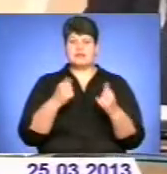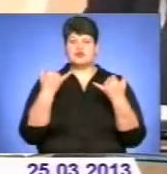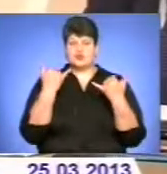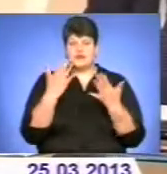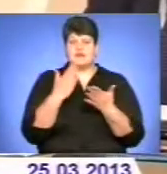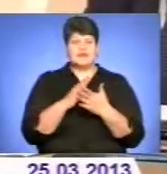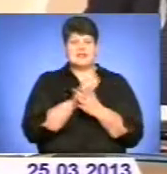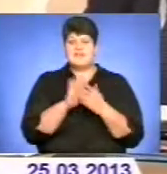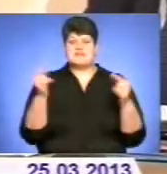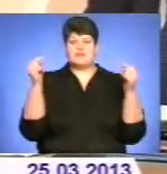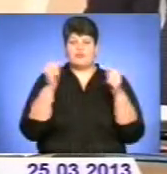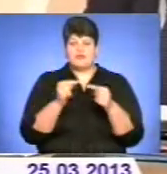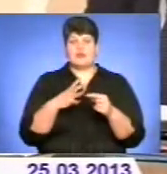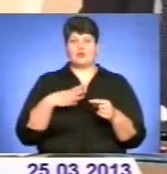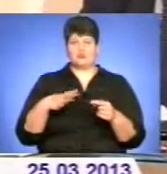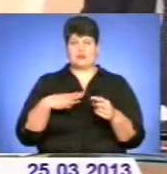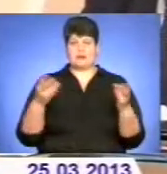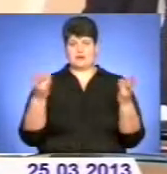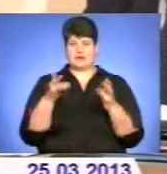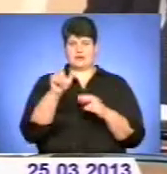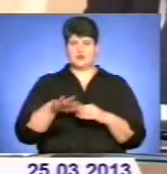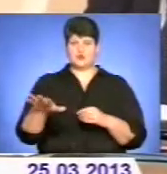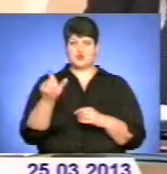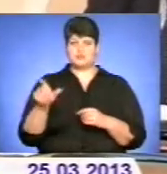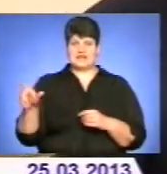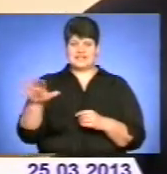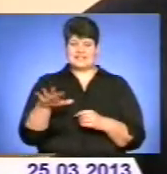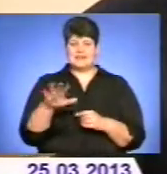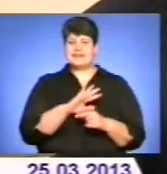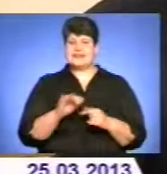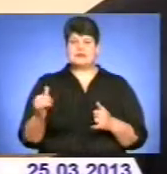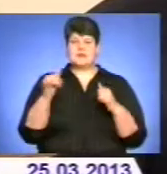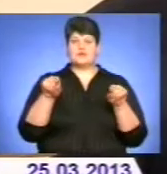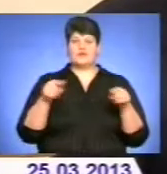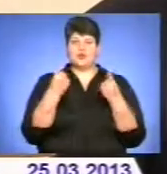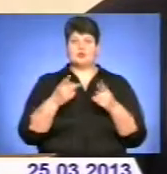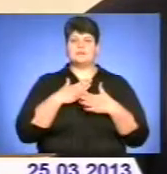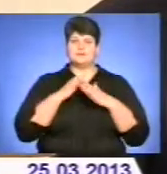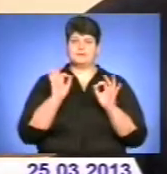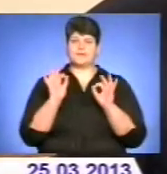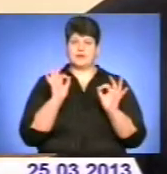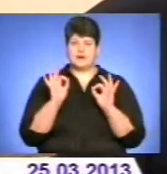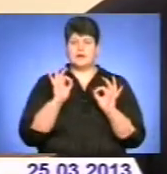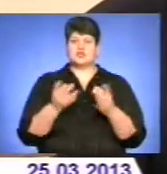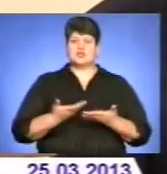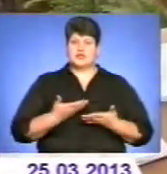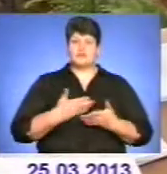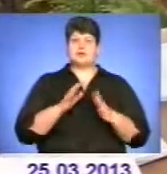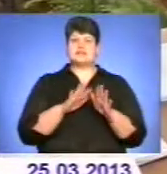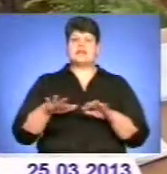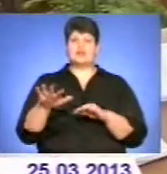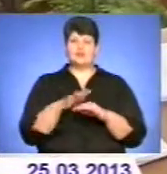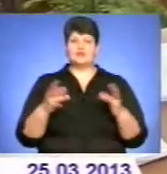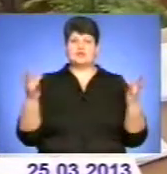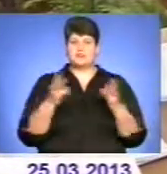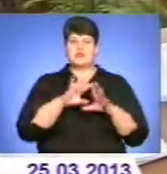сьогодні не відповідає очікуванням та потребам суспільства. Не забезпечує створення та підтримки сприятливого життєвого середовища, необхідного для всебічного